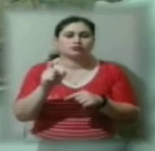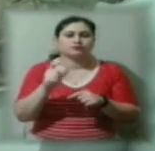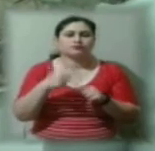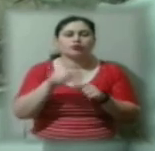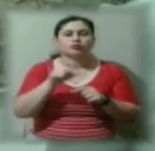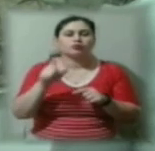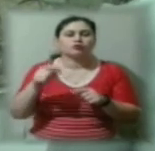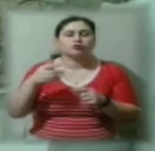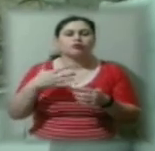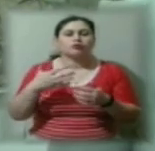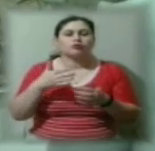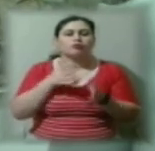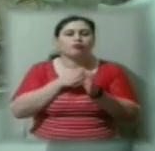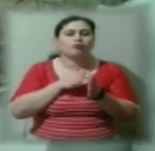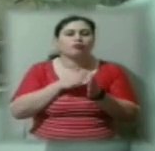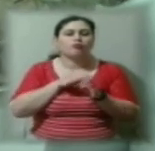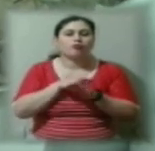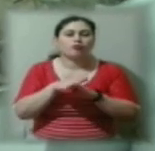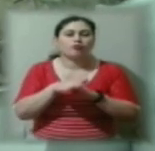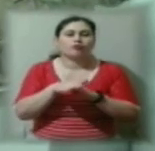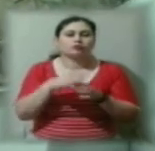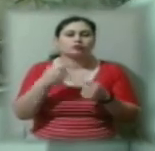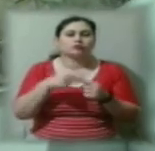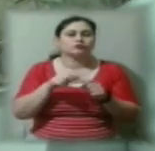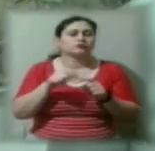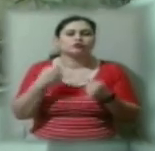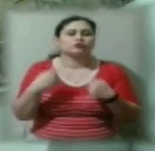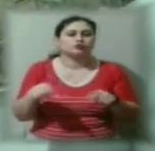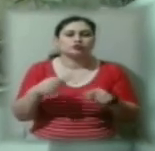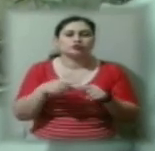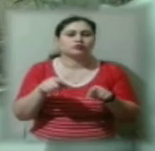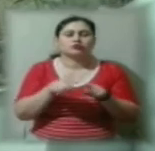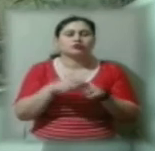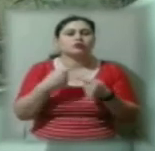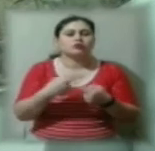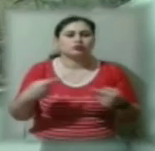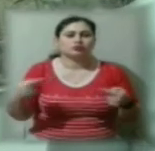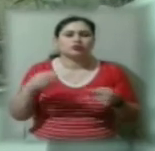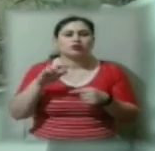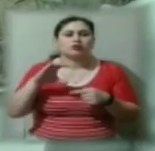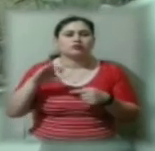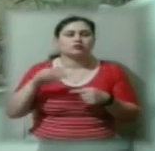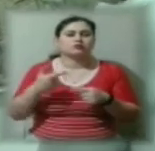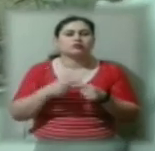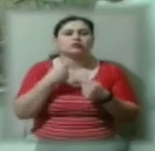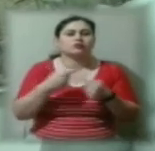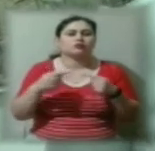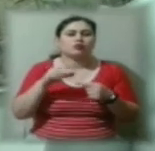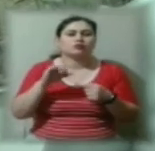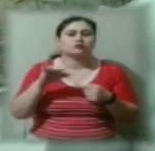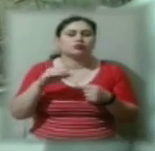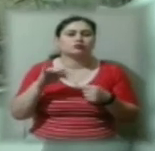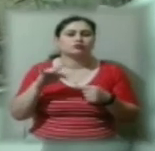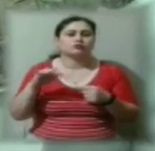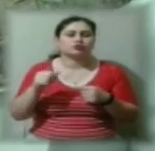наповнені зовсім, здається, такими різноманітними якостями, такими контрастуючими якостями. Вони